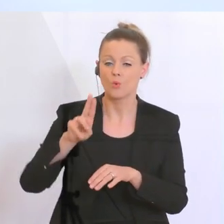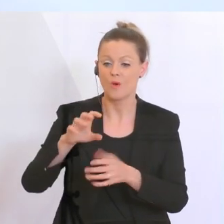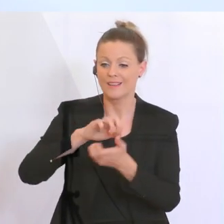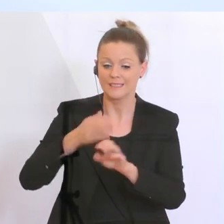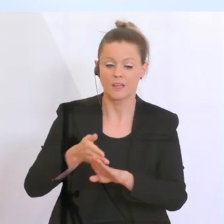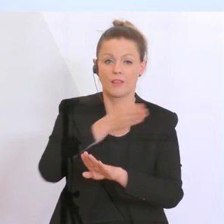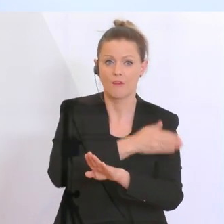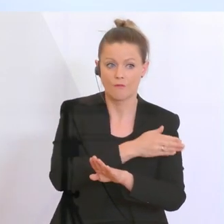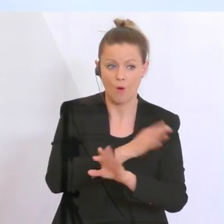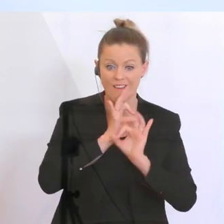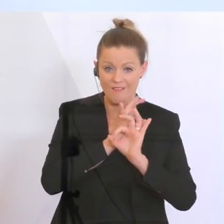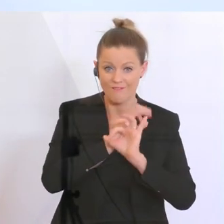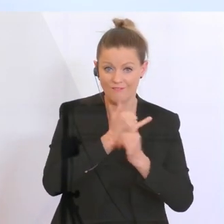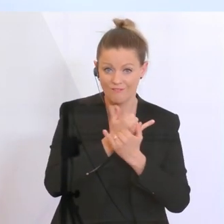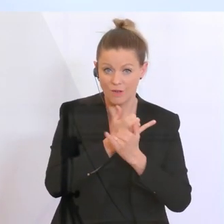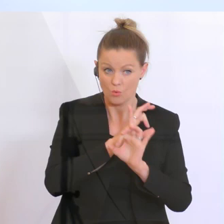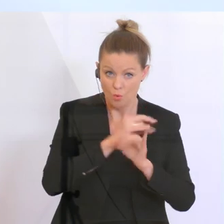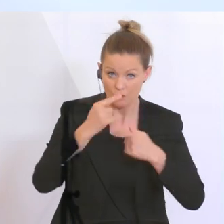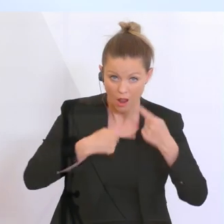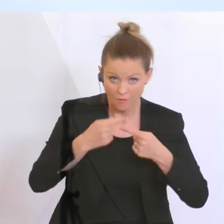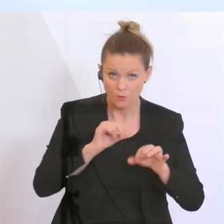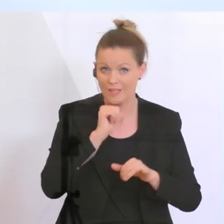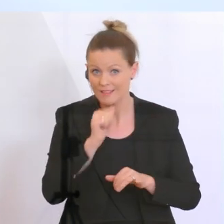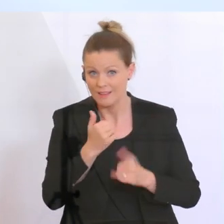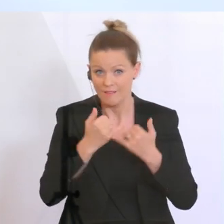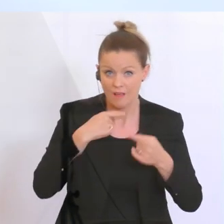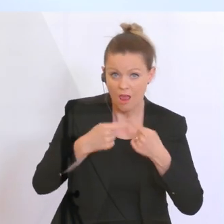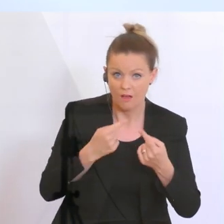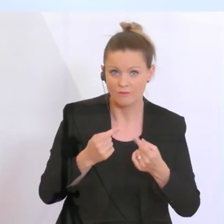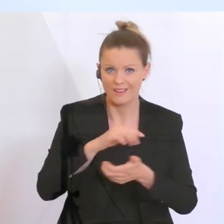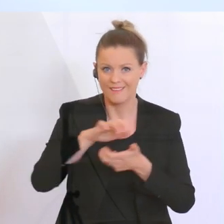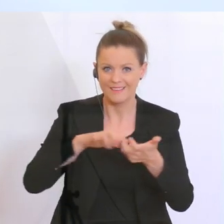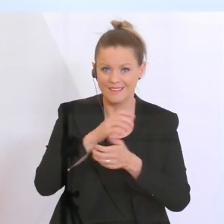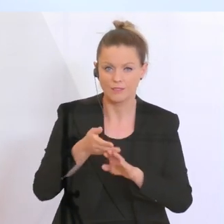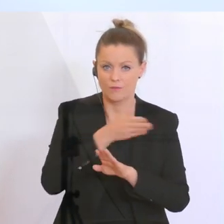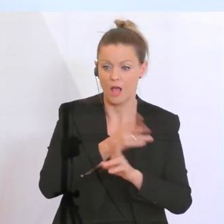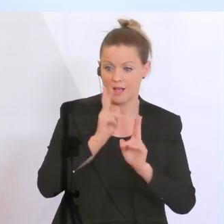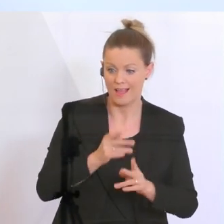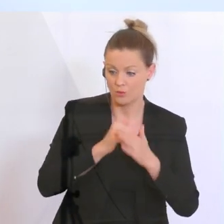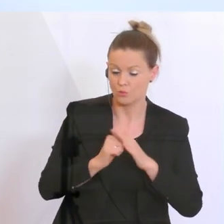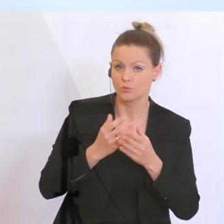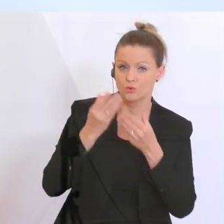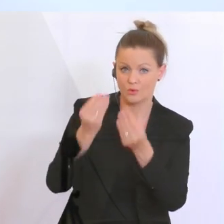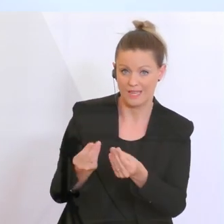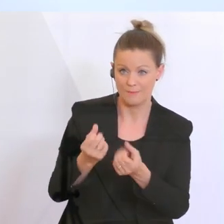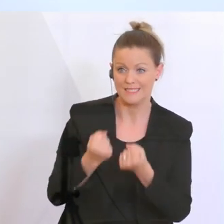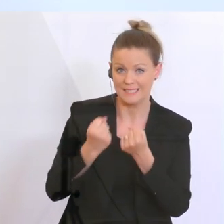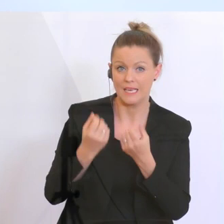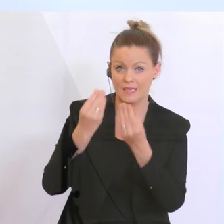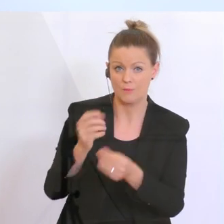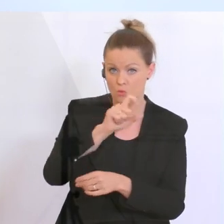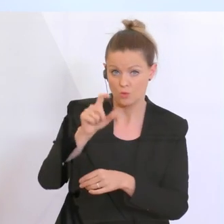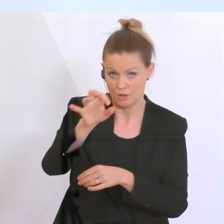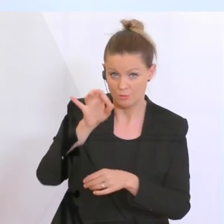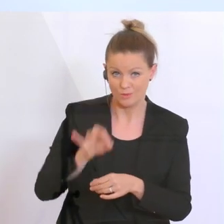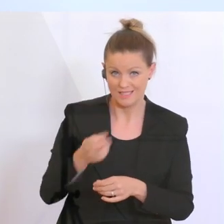dem abzuleiten kann ich und möchte ich diesem Unternehmen entsprechend die Unterstützung geben. Die Sicherheit dafür, die 100